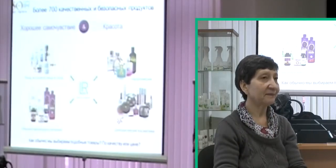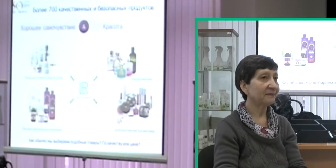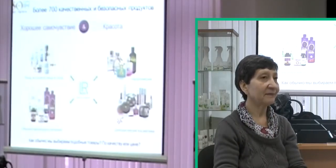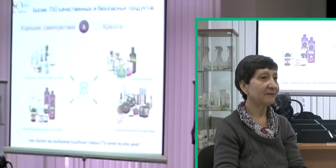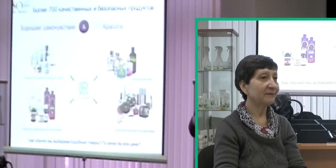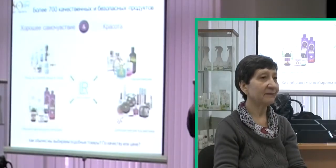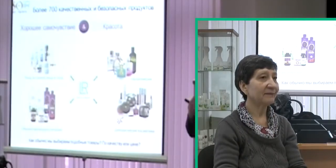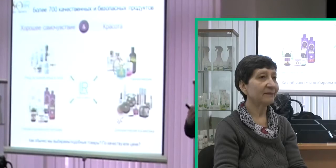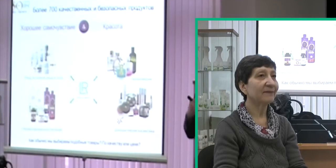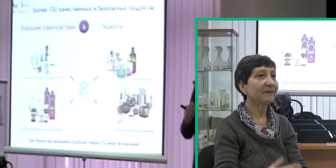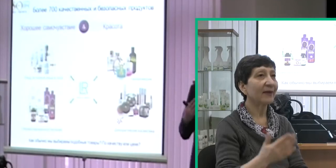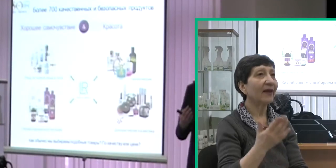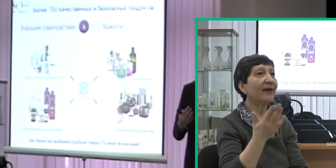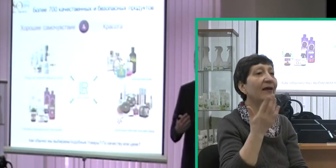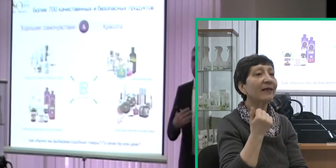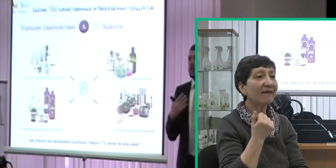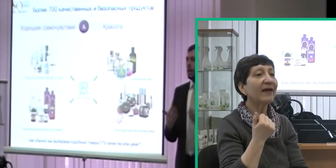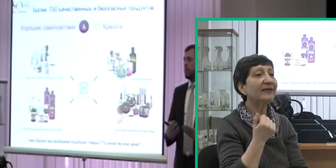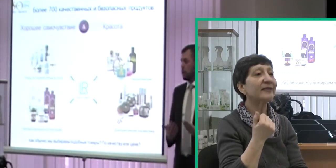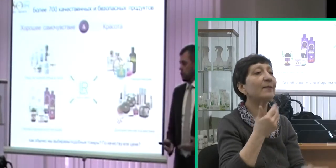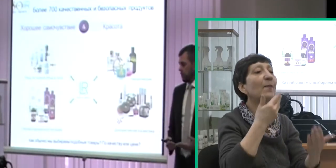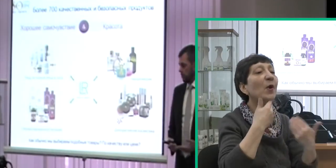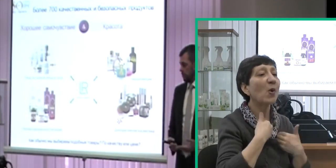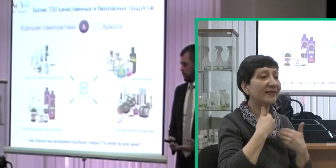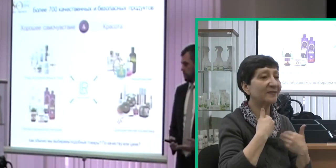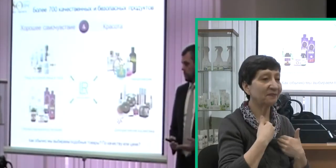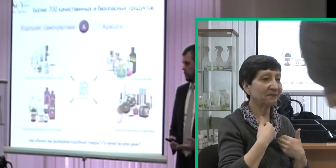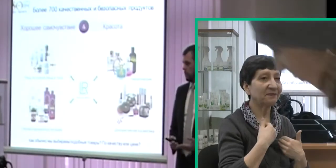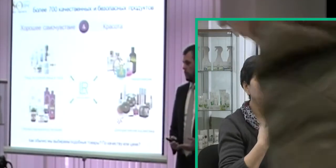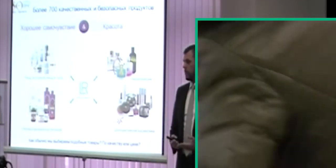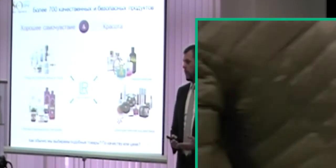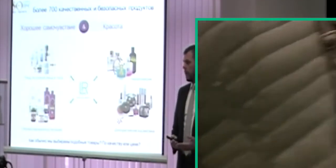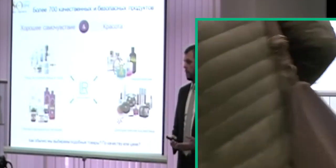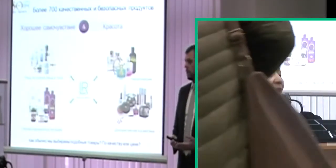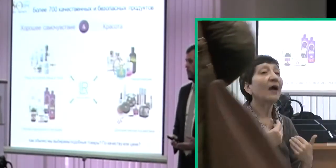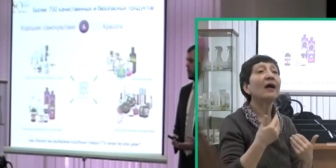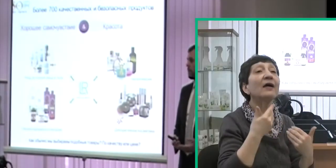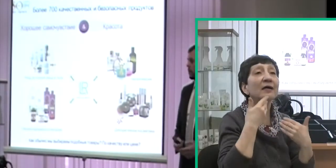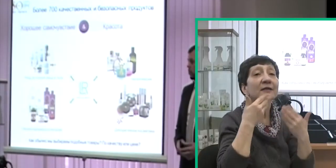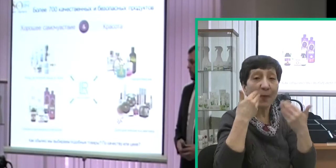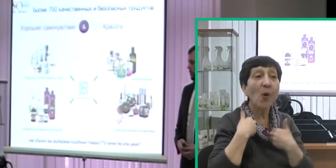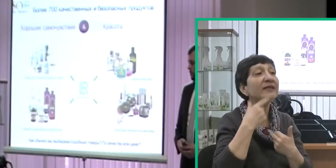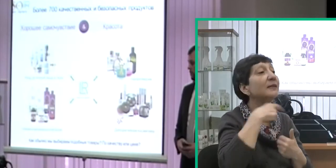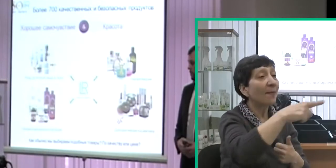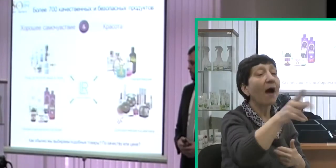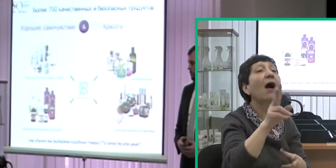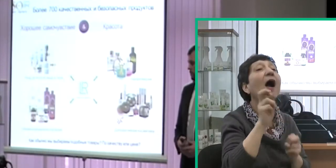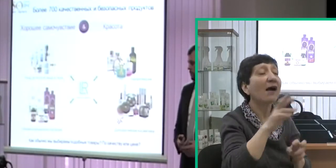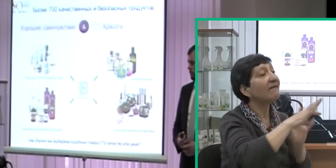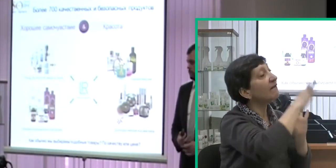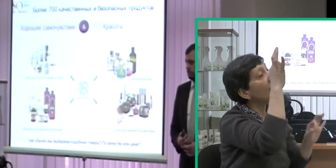Вот, спросим себя, как мы обычно выбираем эти продукты.